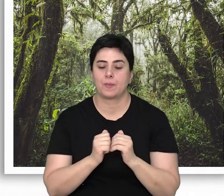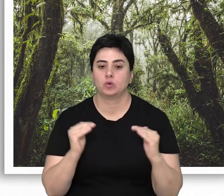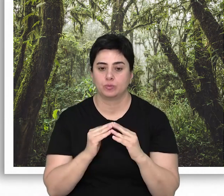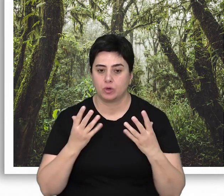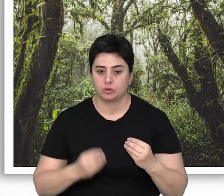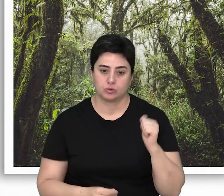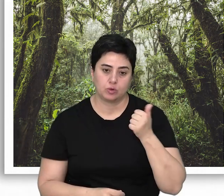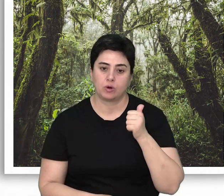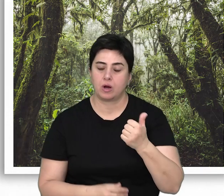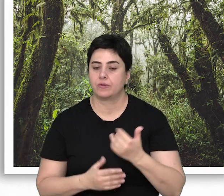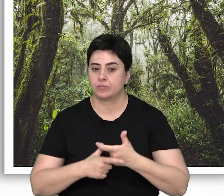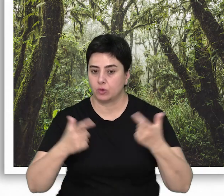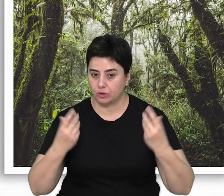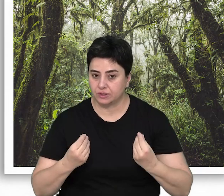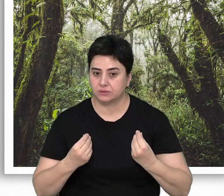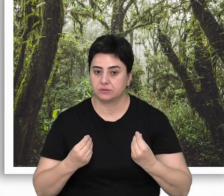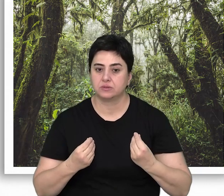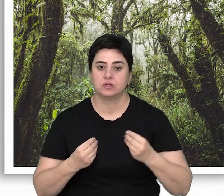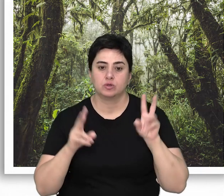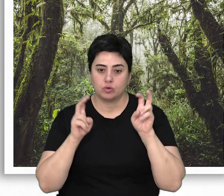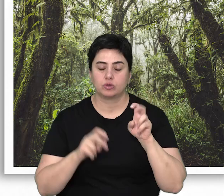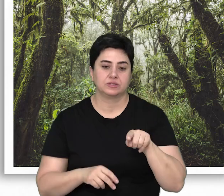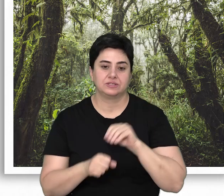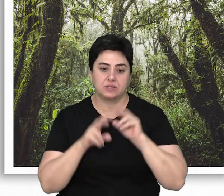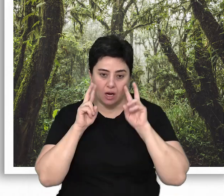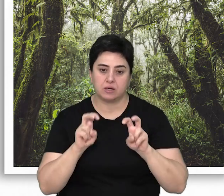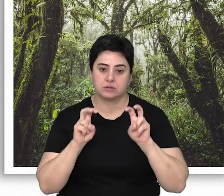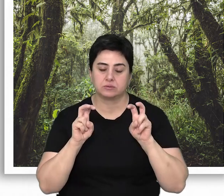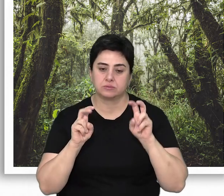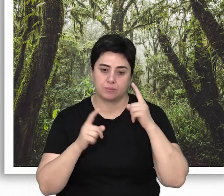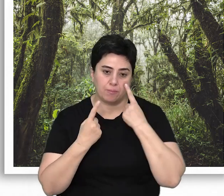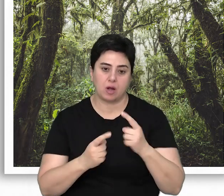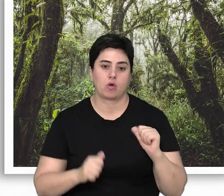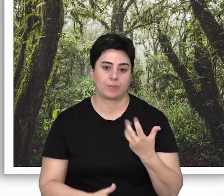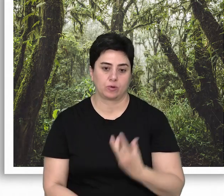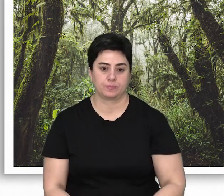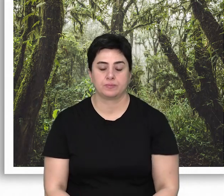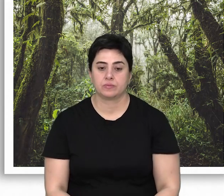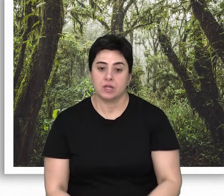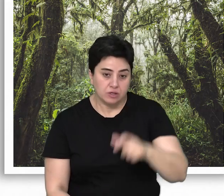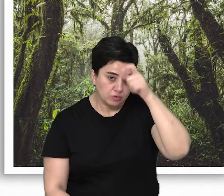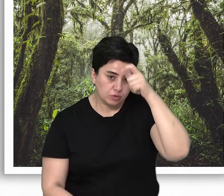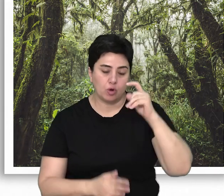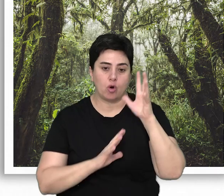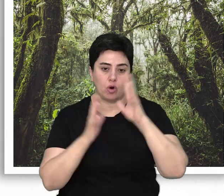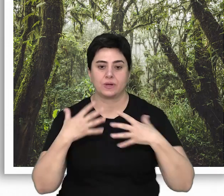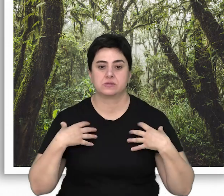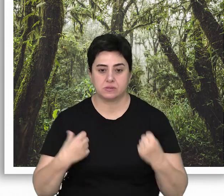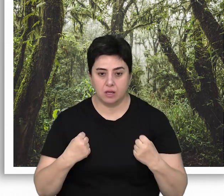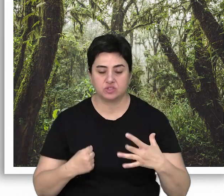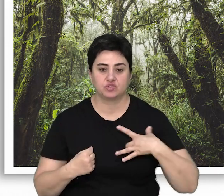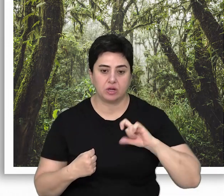günümüzde önemi artan ve yaygınlaşan konular arasında gelmektedir. Ülkemiz ormanların